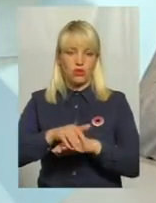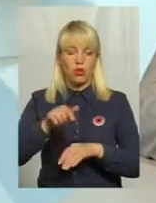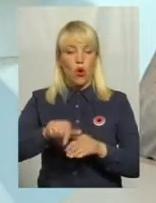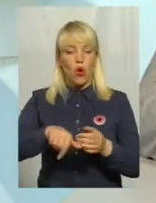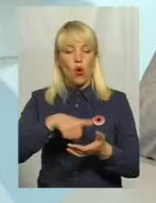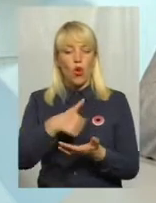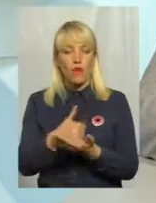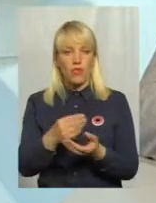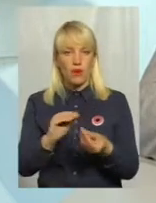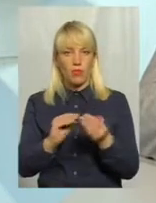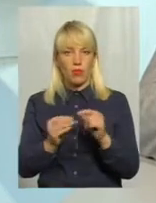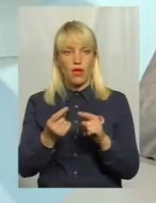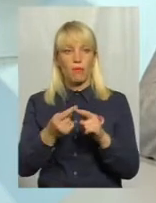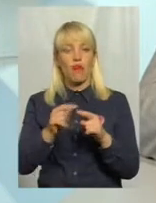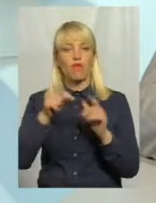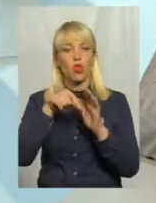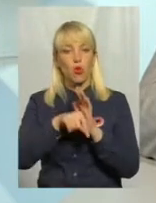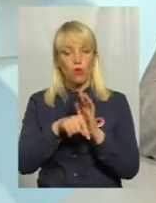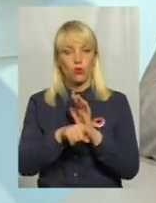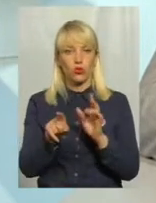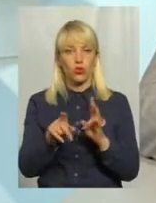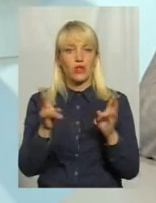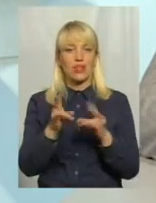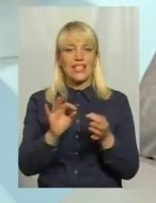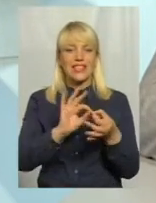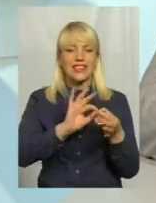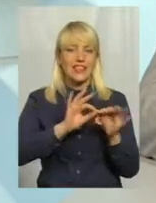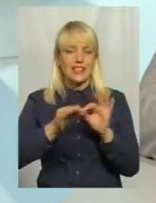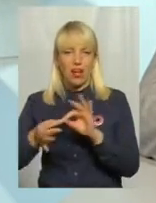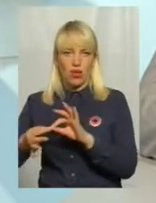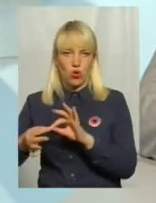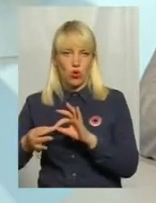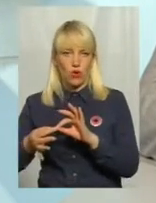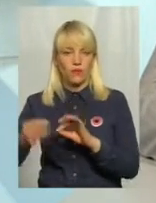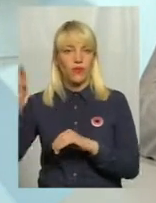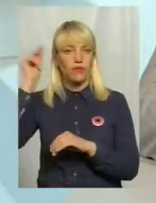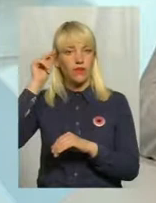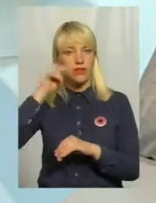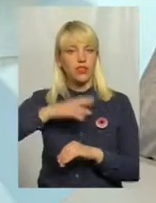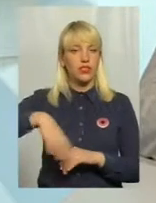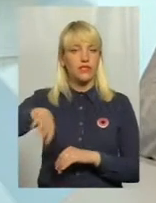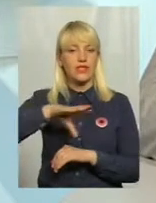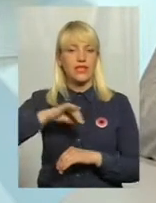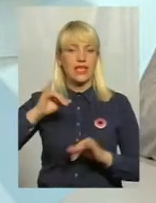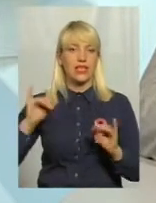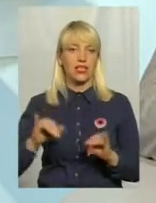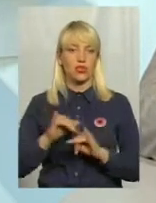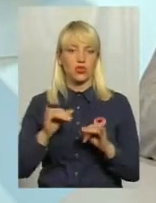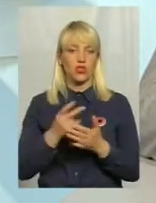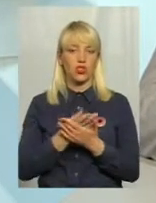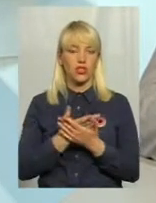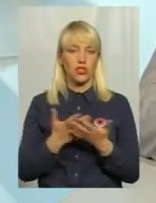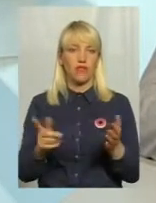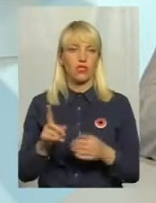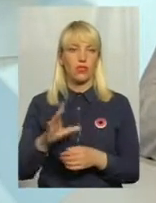полягає в тому, що необхідно надзвичайно детально вивчити всі історичні явища, які були